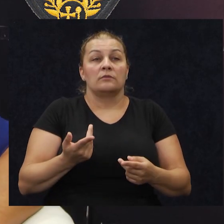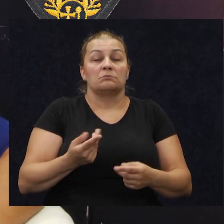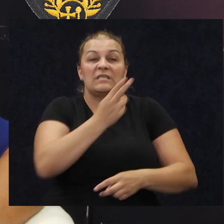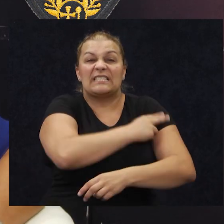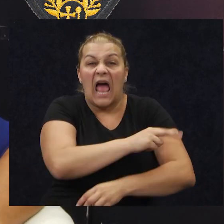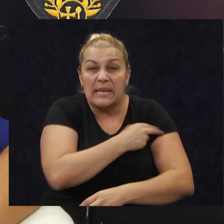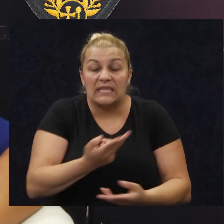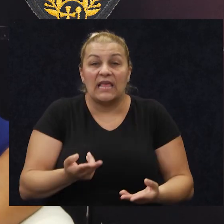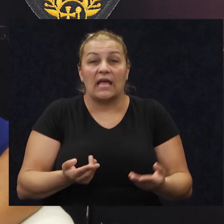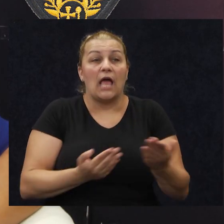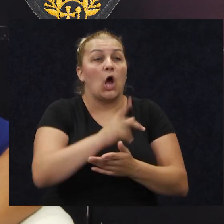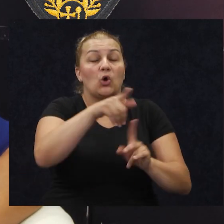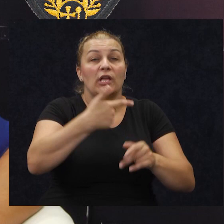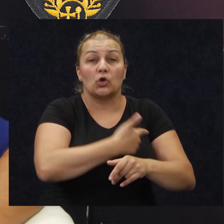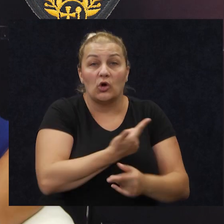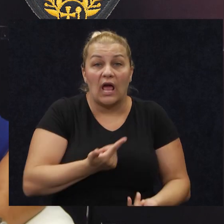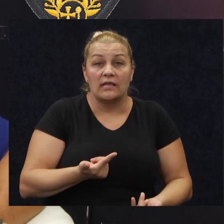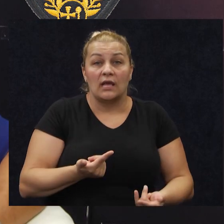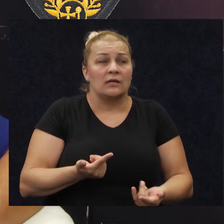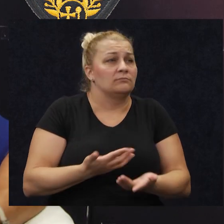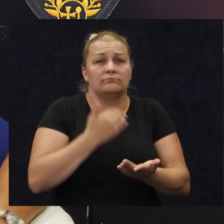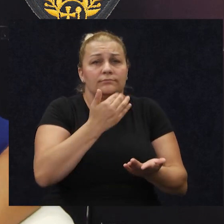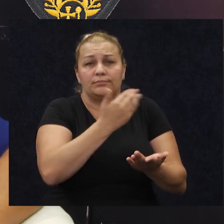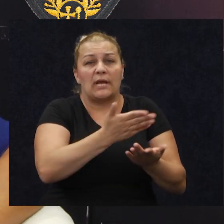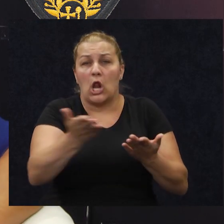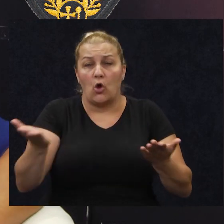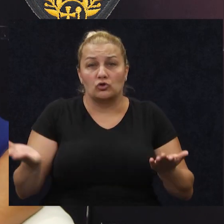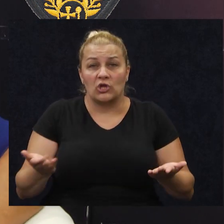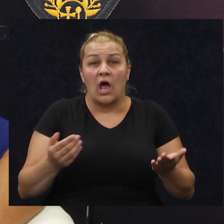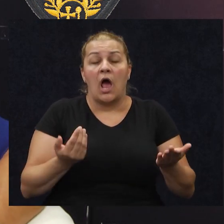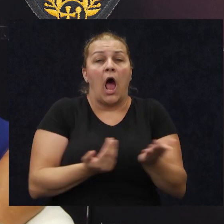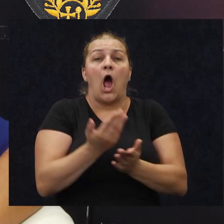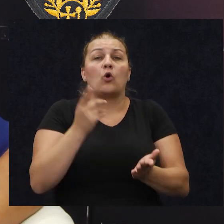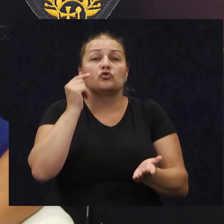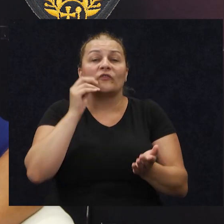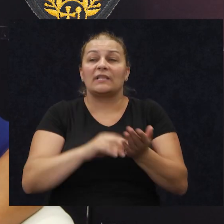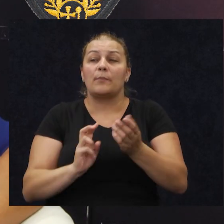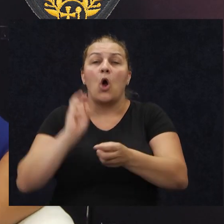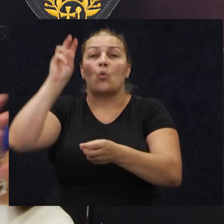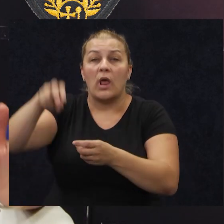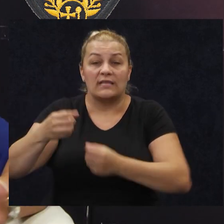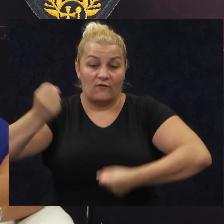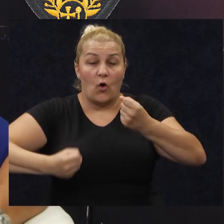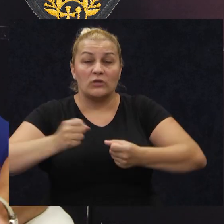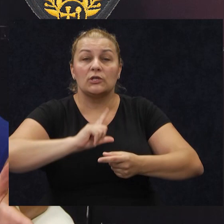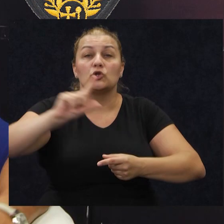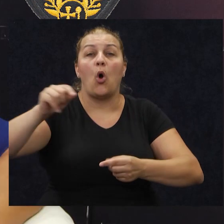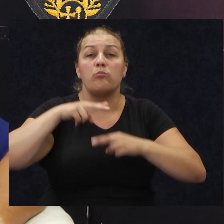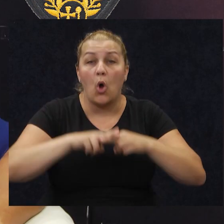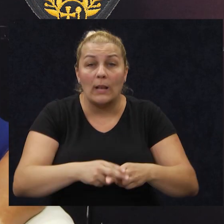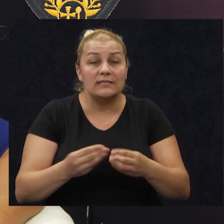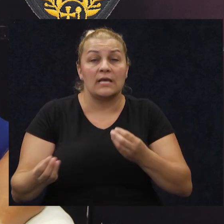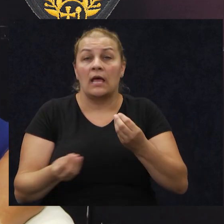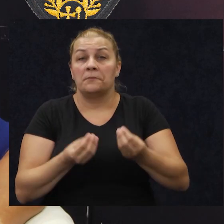sanitetu, ako je neko ranjen, isto ako treba čovjek negdje uletiti, voziti se do bolnice ili